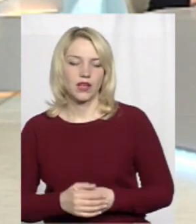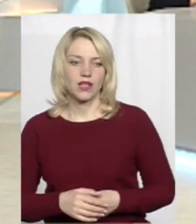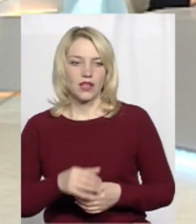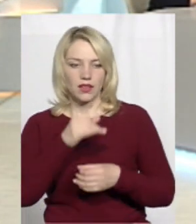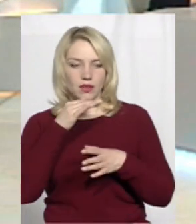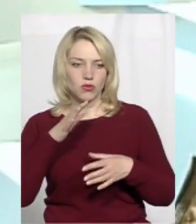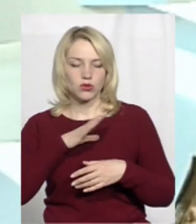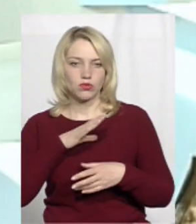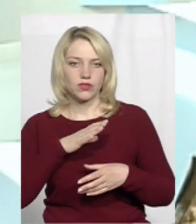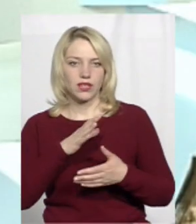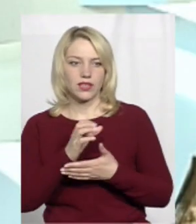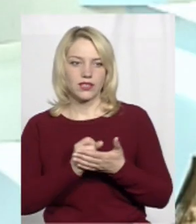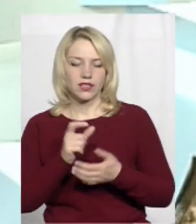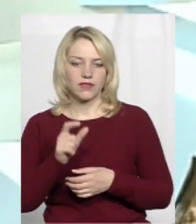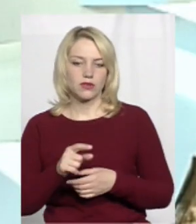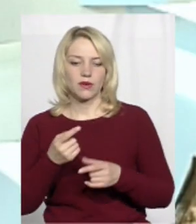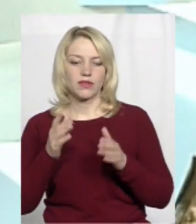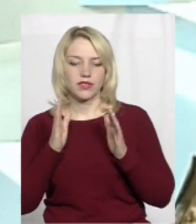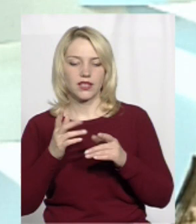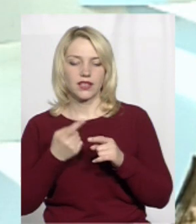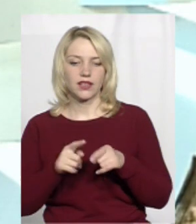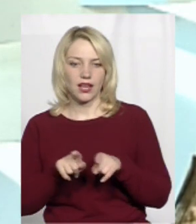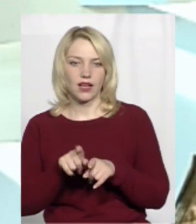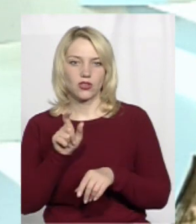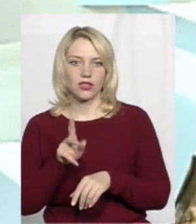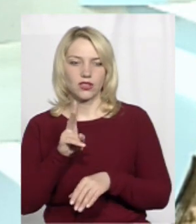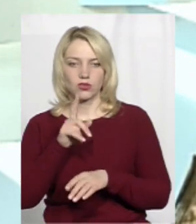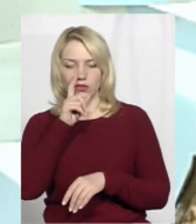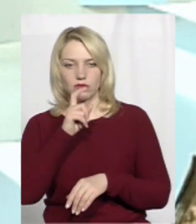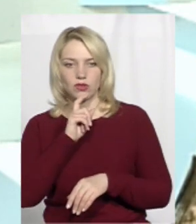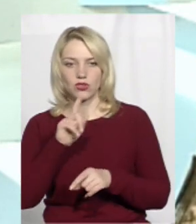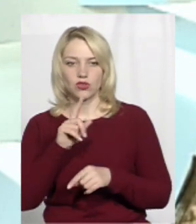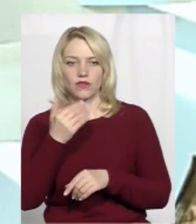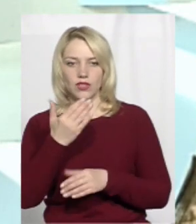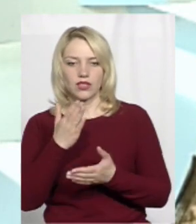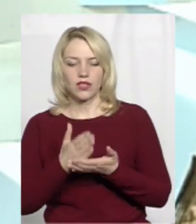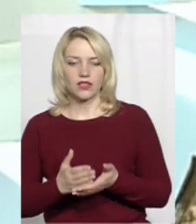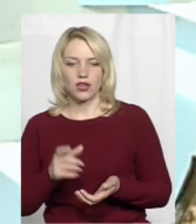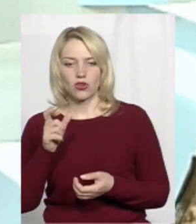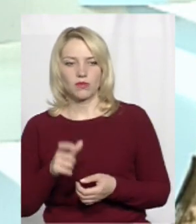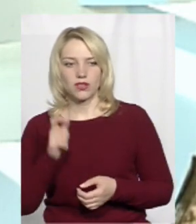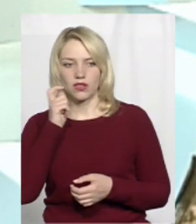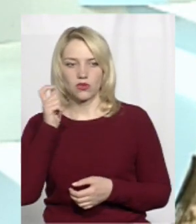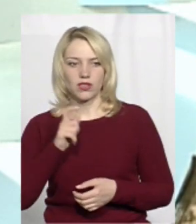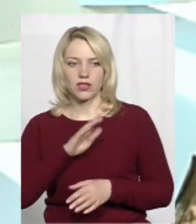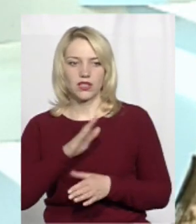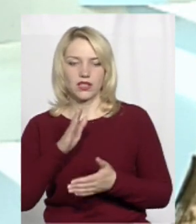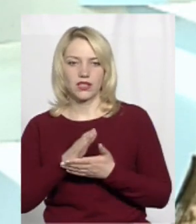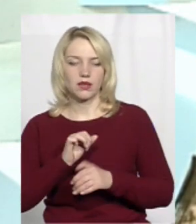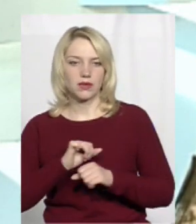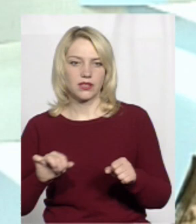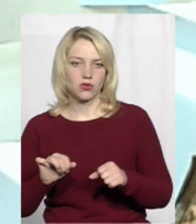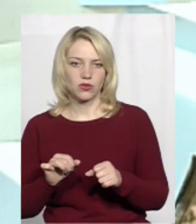Резервістом не може бути тільки та людина, яка не усвідомлює, що він є громадянами України і не є